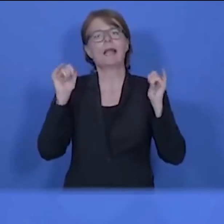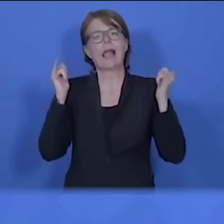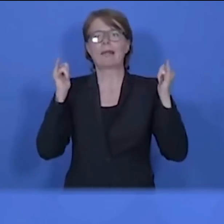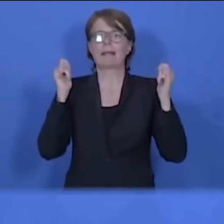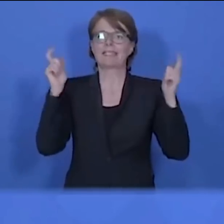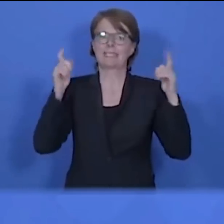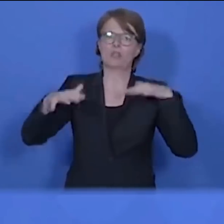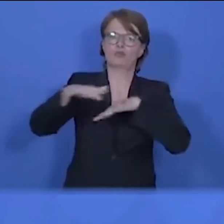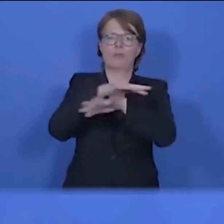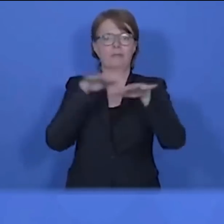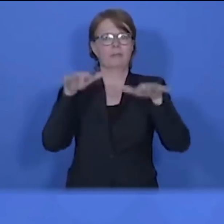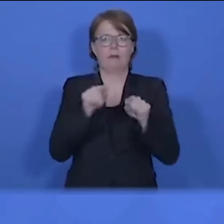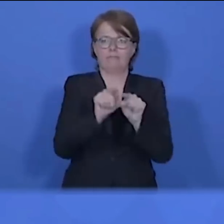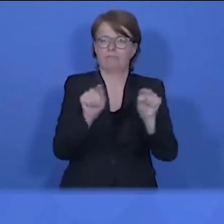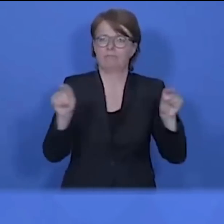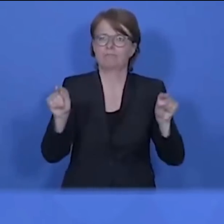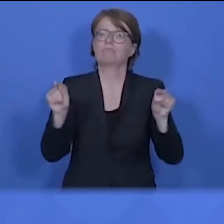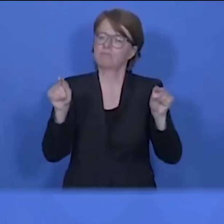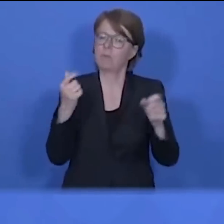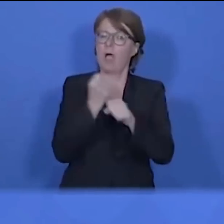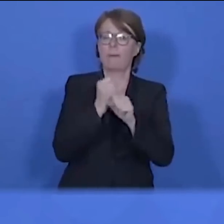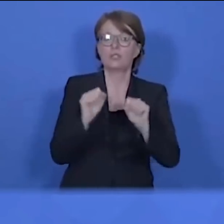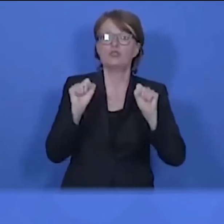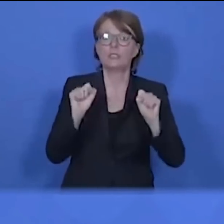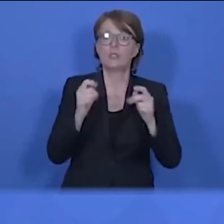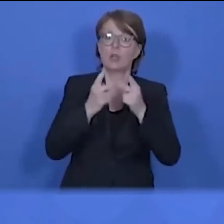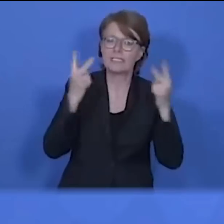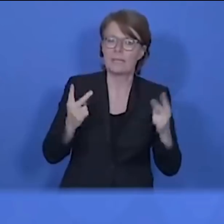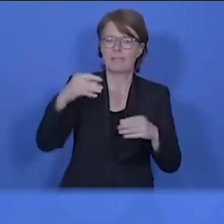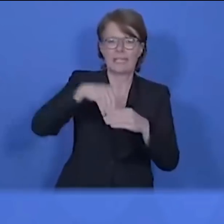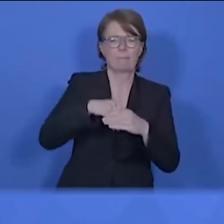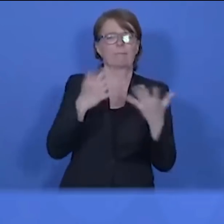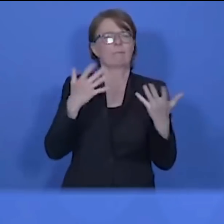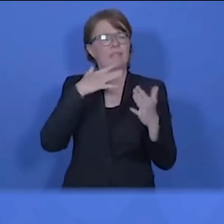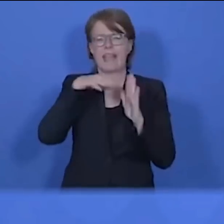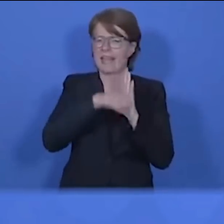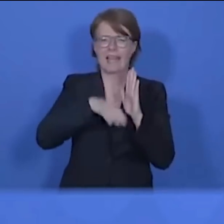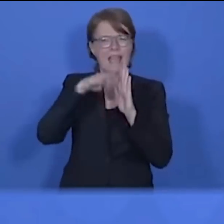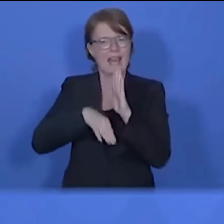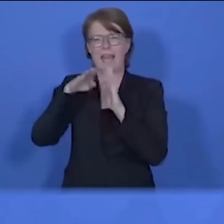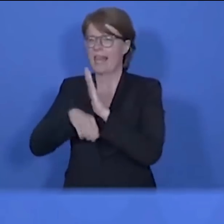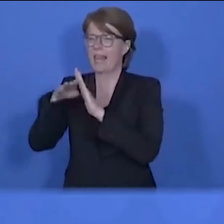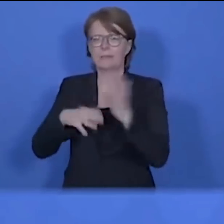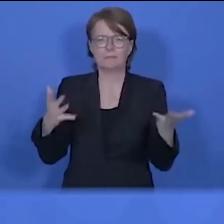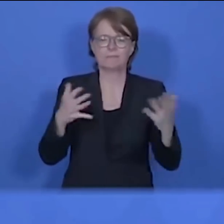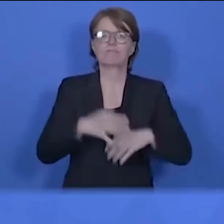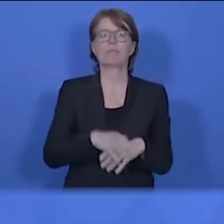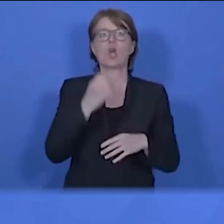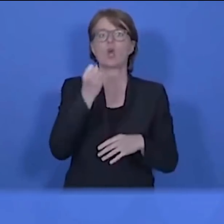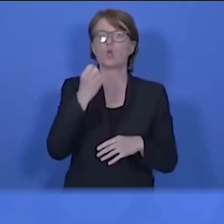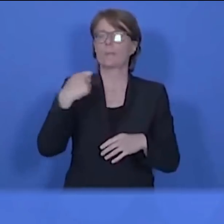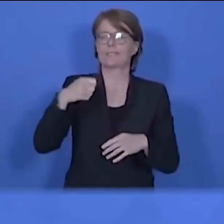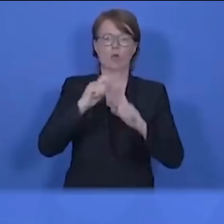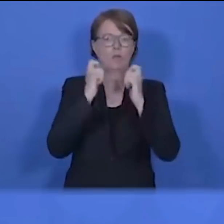gesellschaftlichen Leben. und diese umsichtigen Arbeitsschutzkonzepte mit Abstands und Hygieneregeln oder die Vorschläge der